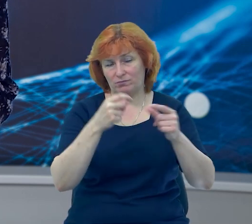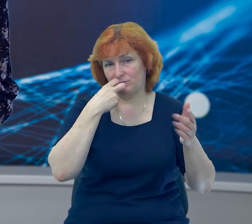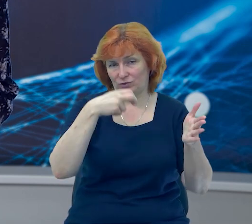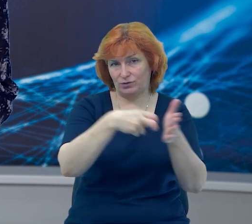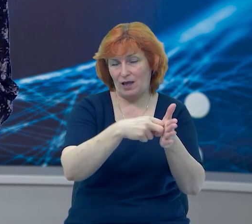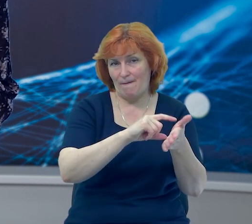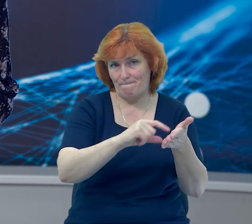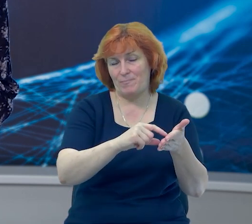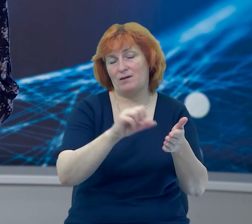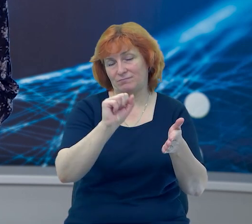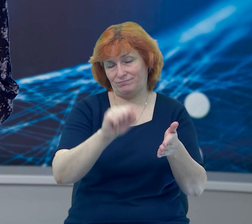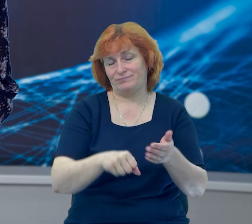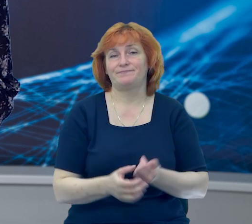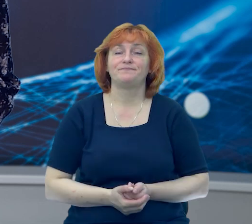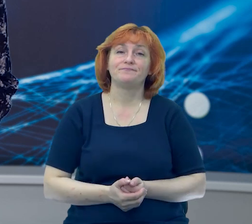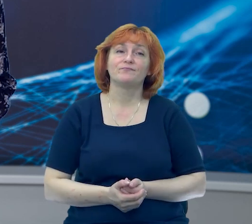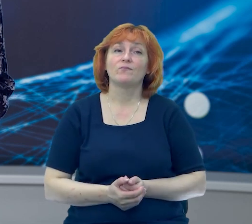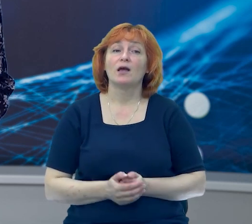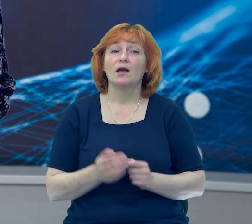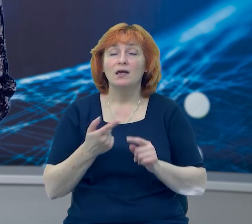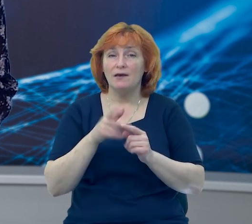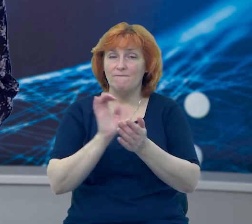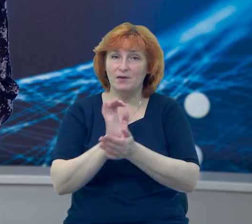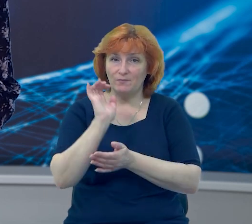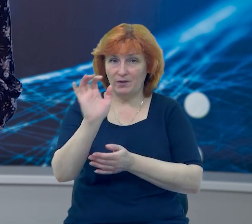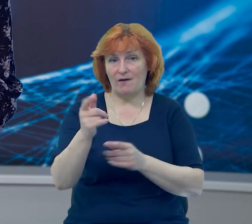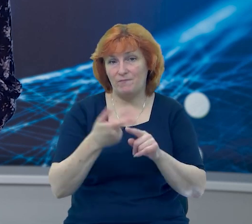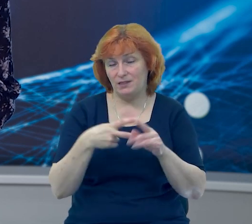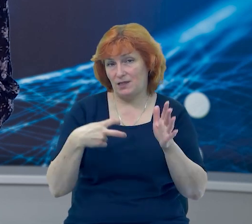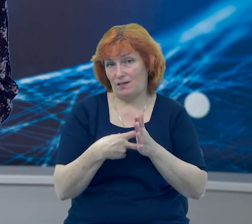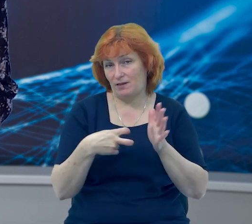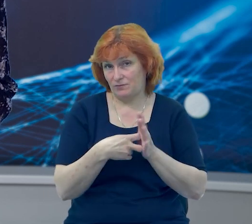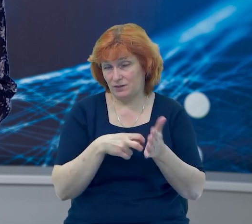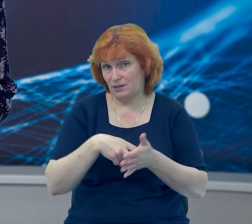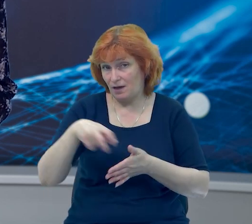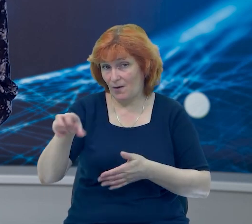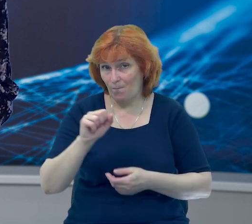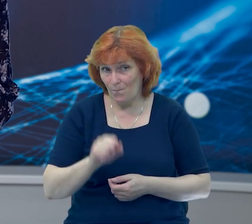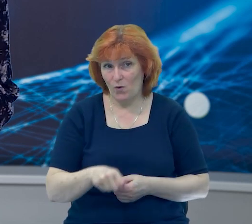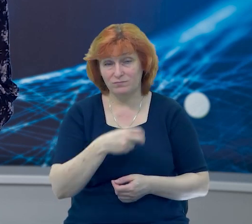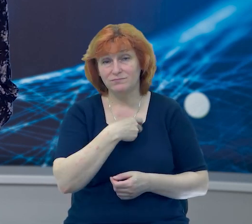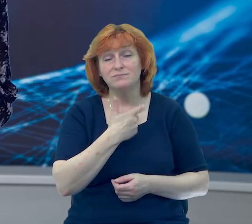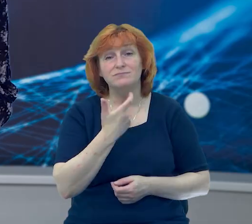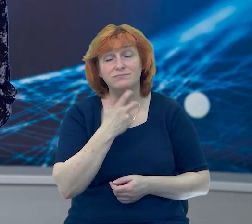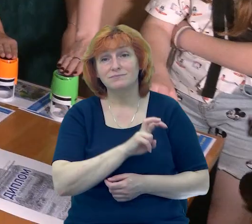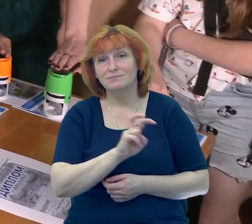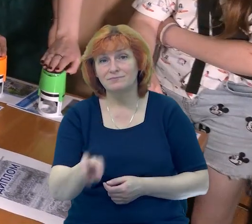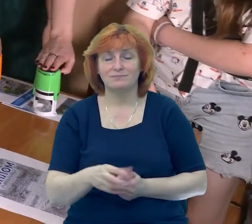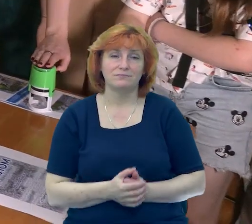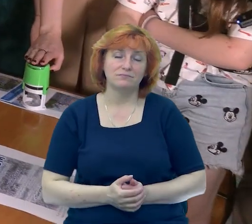з початки князя Давида Святославича, і відправити листа. На відкриті пошти побувала і наша знімальна група.